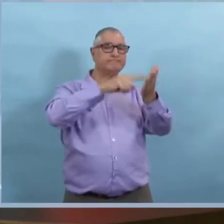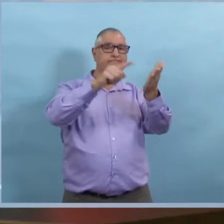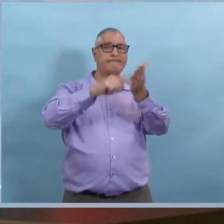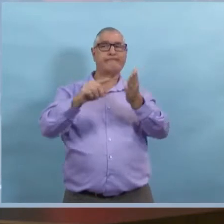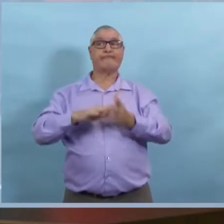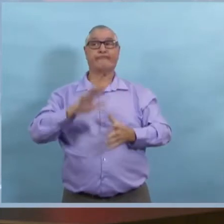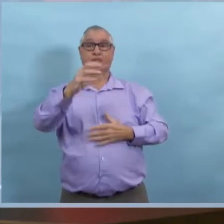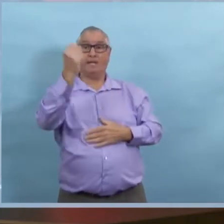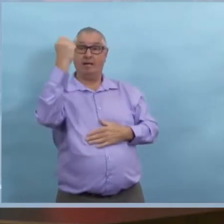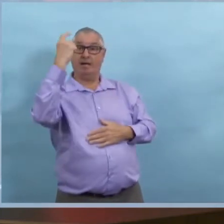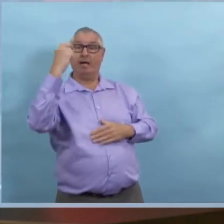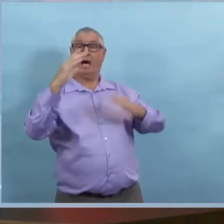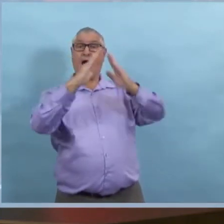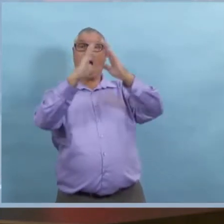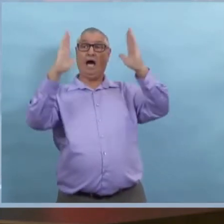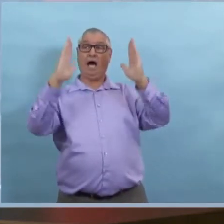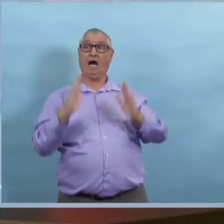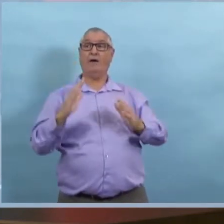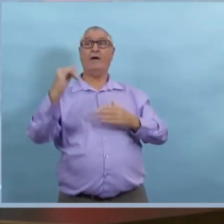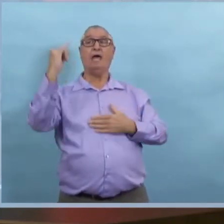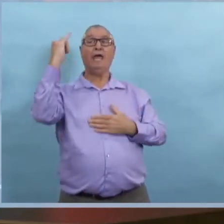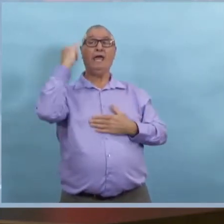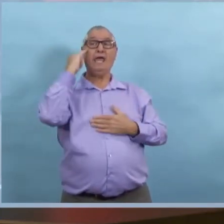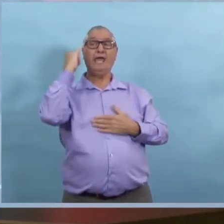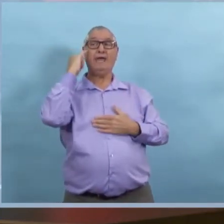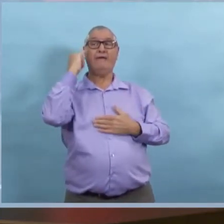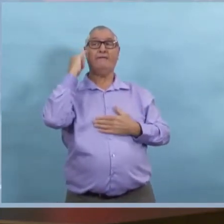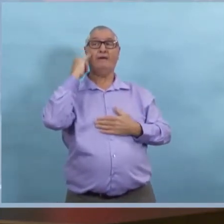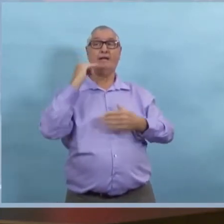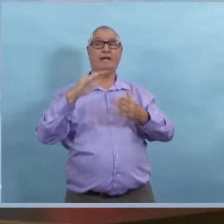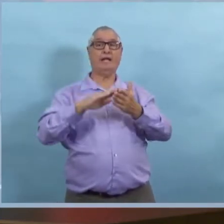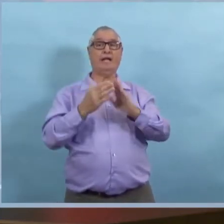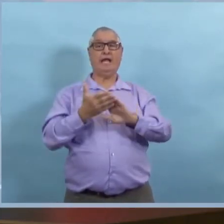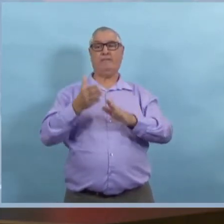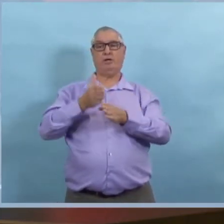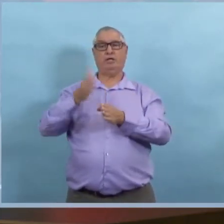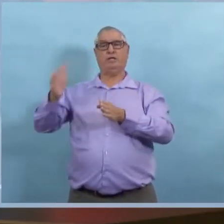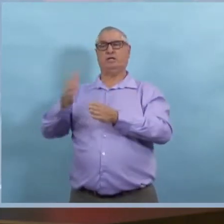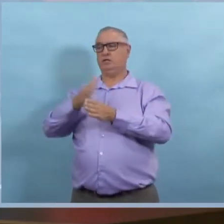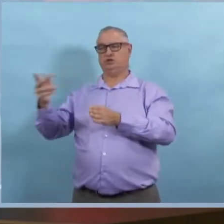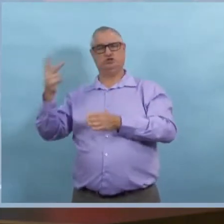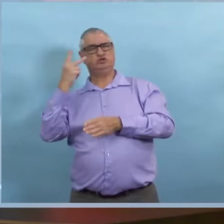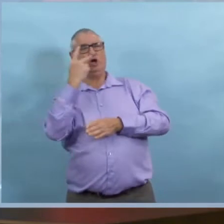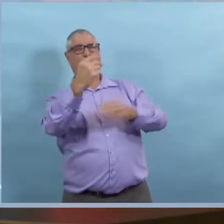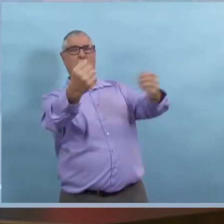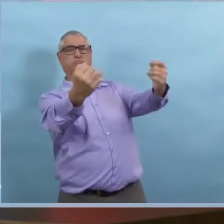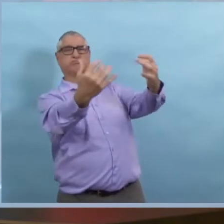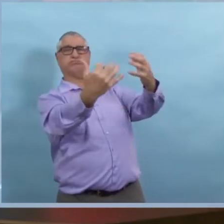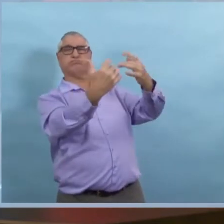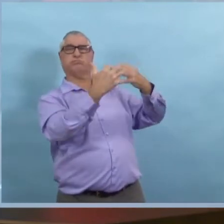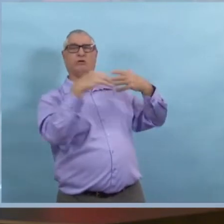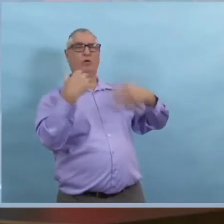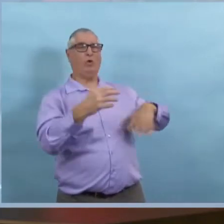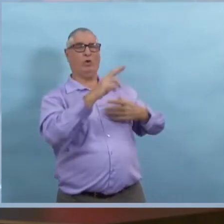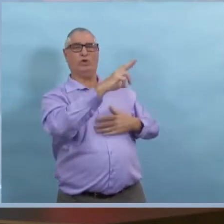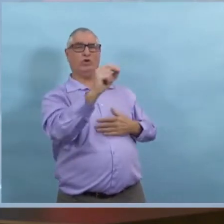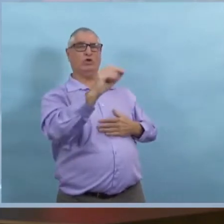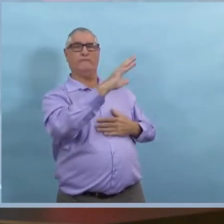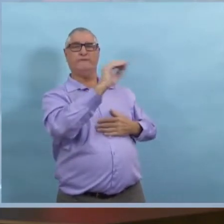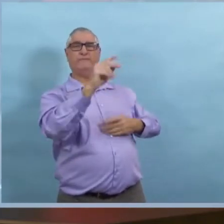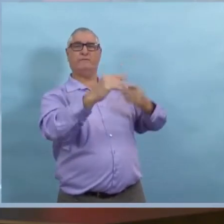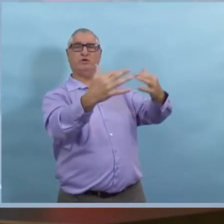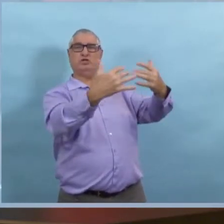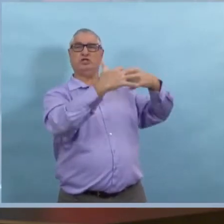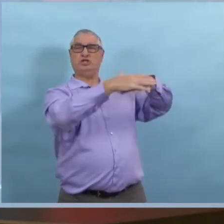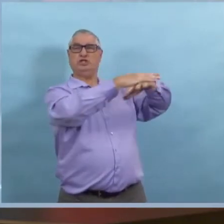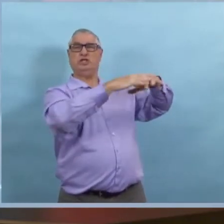dans les résidences. Certainement, les nouvelles valeurs de santé publique s'y appliquent. Donc, si on voit qu'il y a un rassemblement énorme dans une